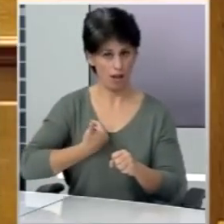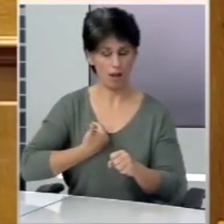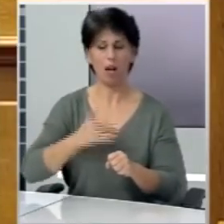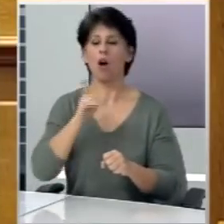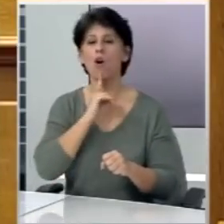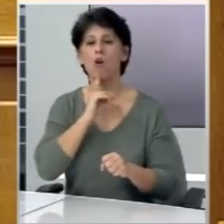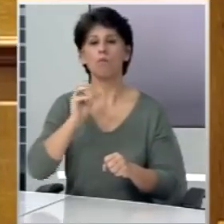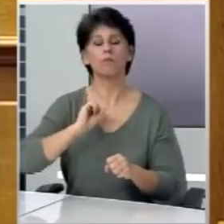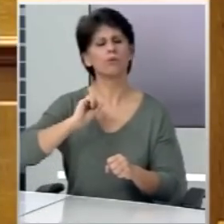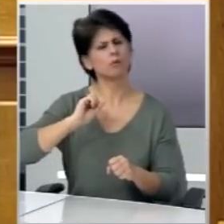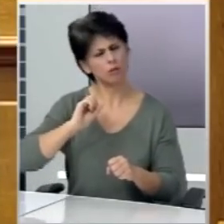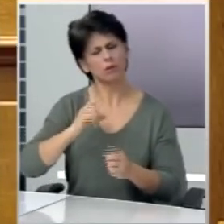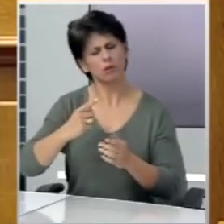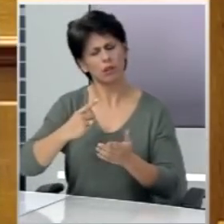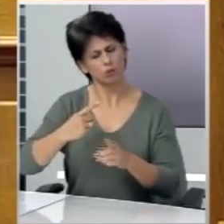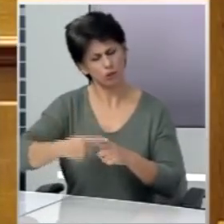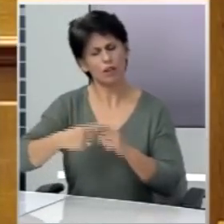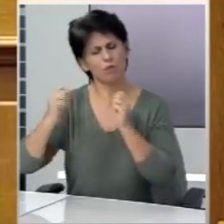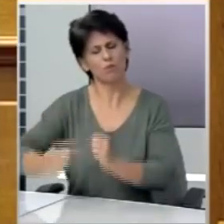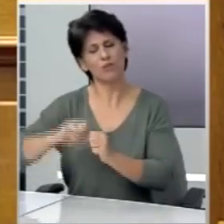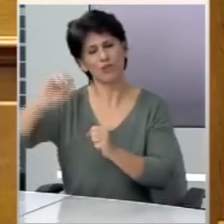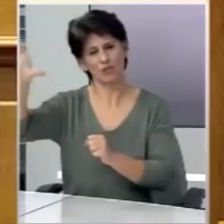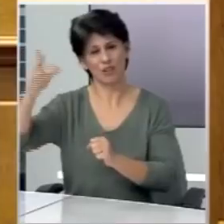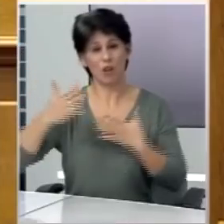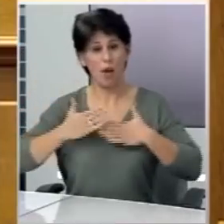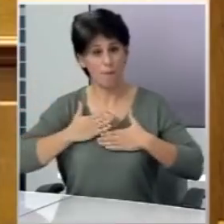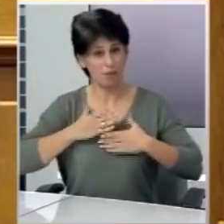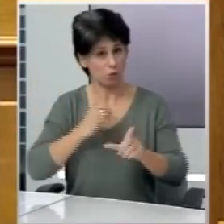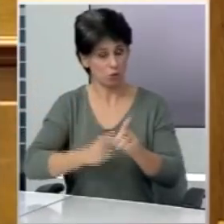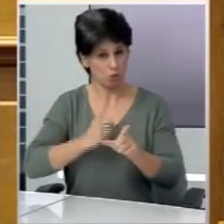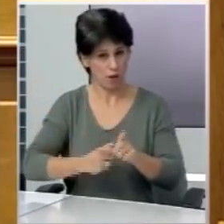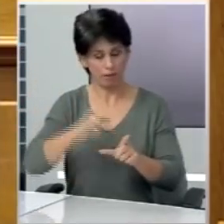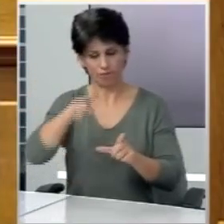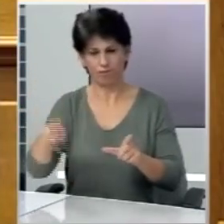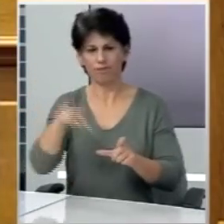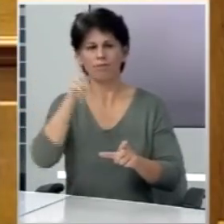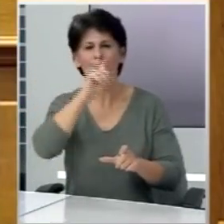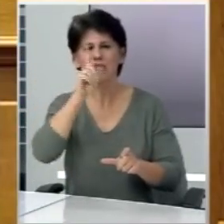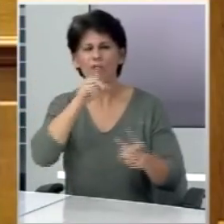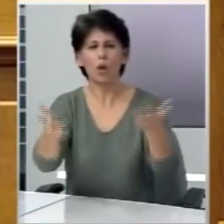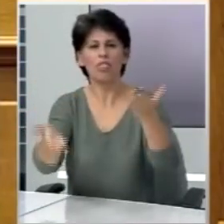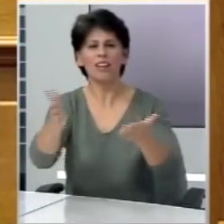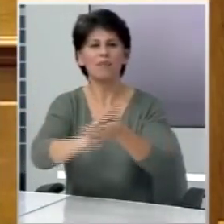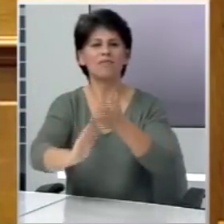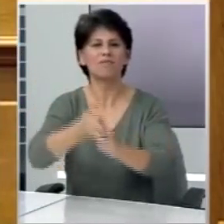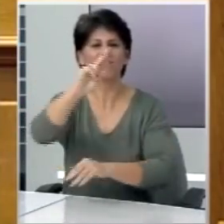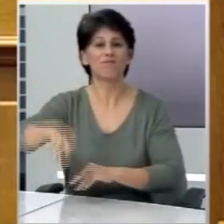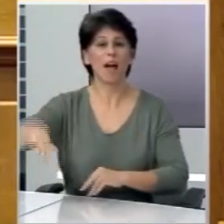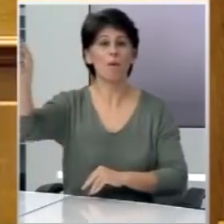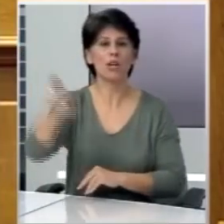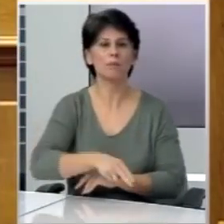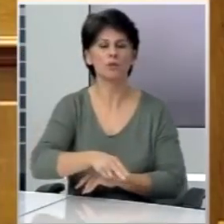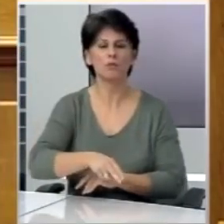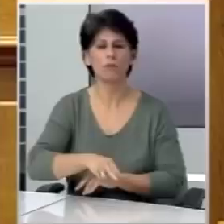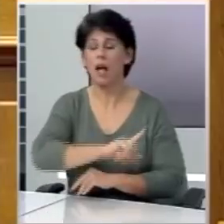όπως και στους ξενιτεμένους μας. Απορρίπτουμε τα διάφορα τέτοια ψευτοδηλήματα. Δεν πρέπει να υπάρχει